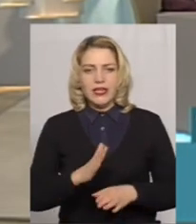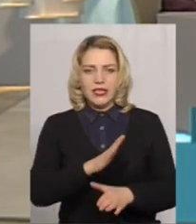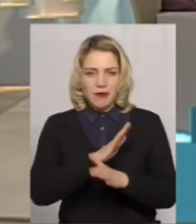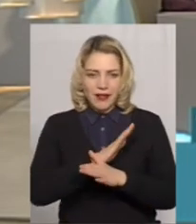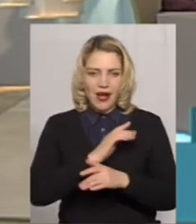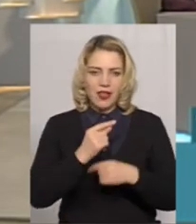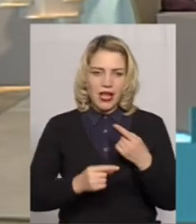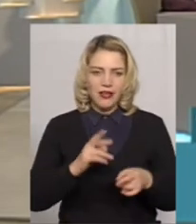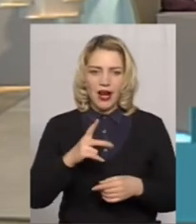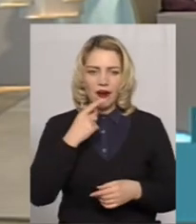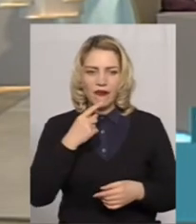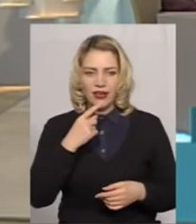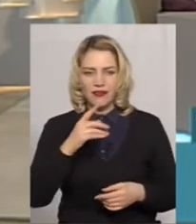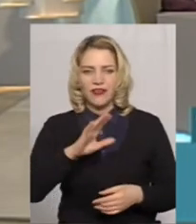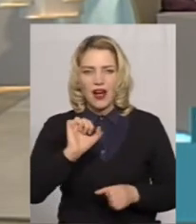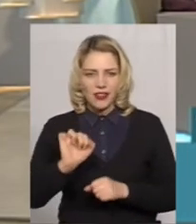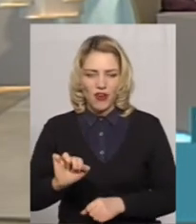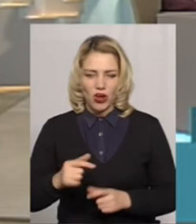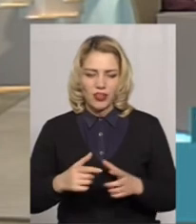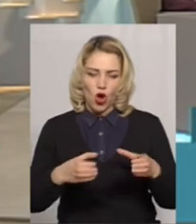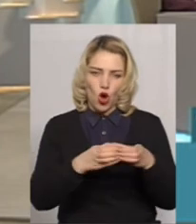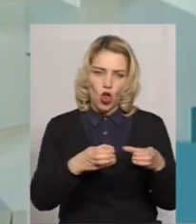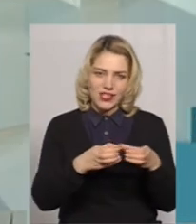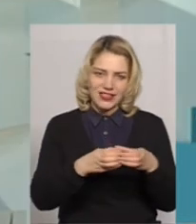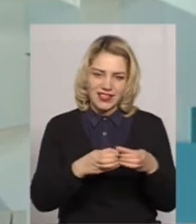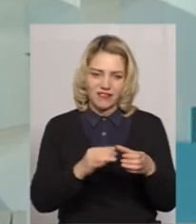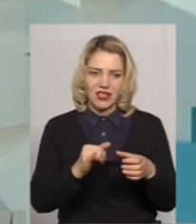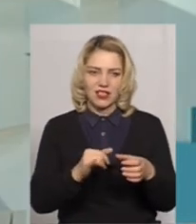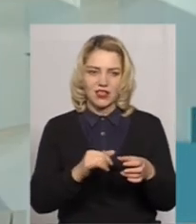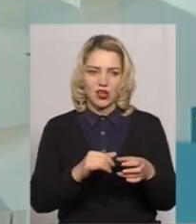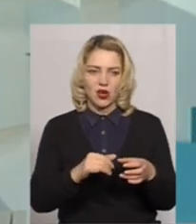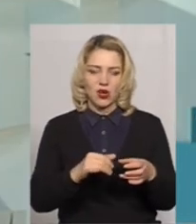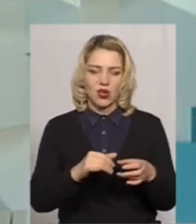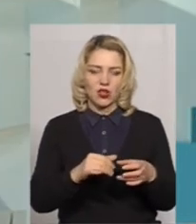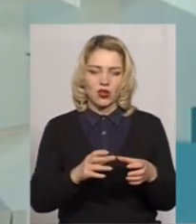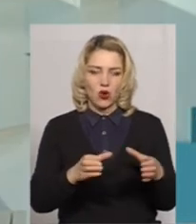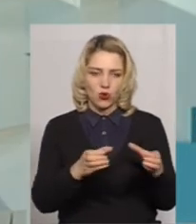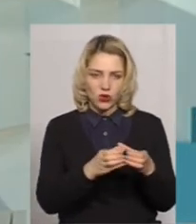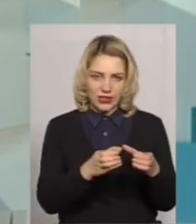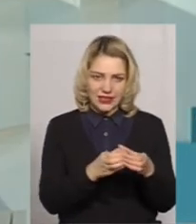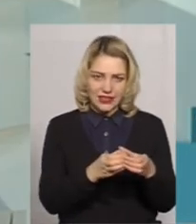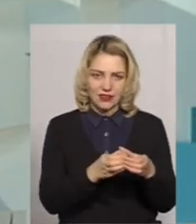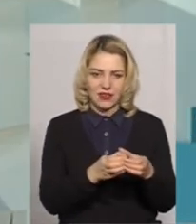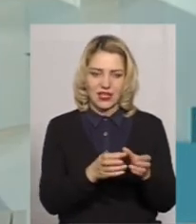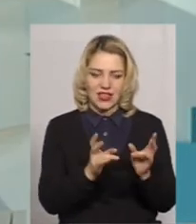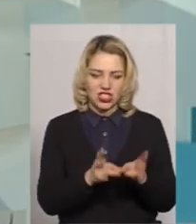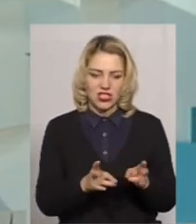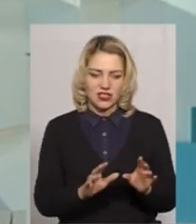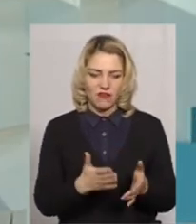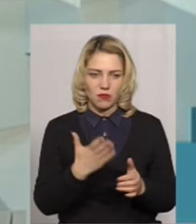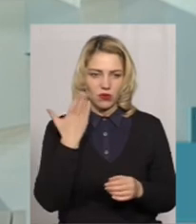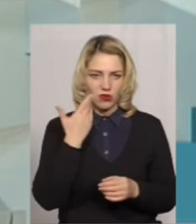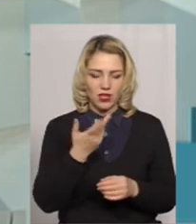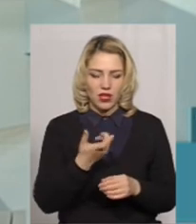або, як пан адвокат зазначив, колективний, такий не колективний, а груповий нещасний випадок, де постраждалих